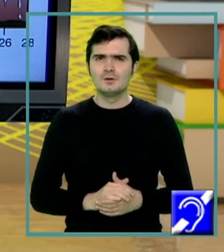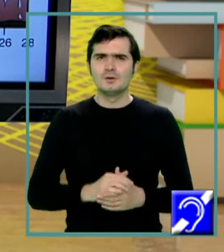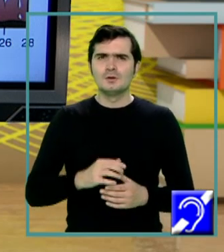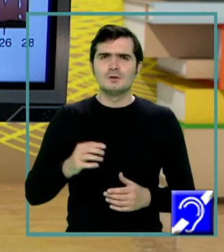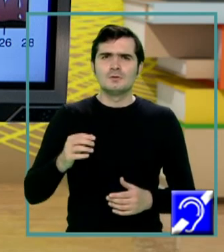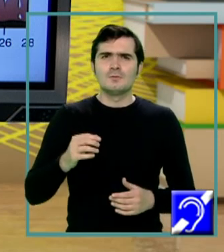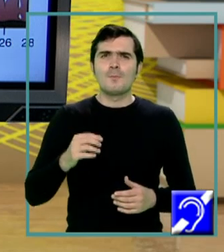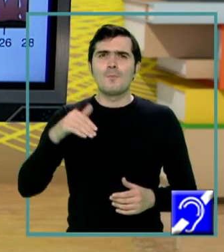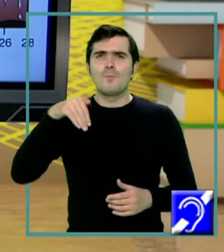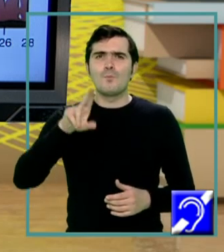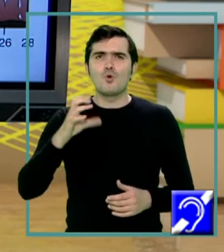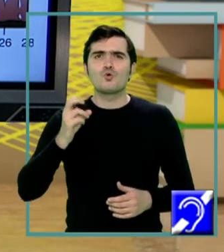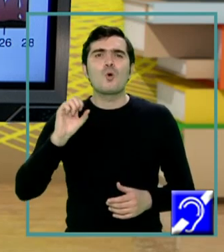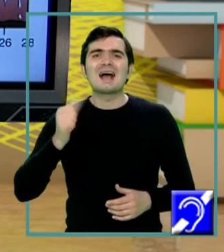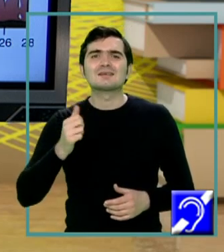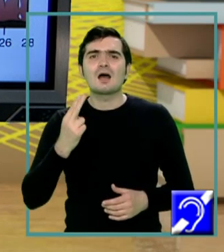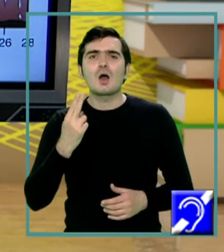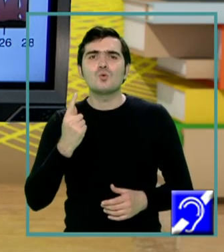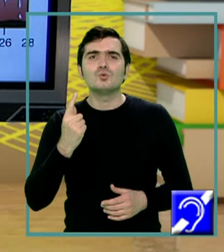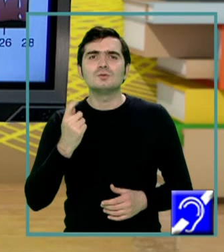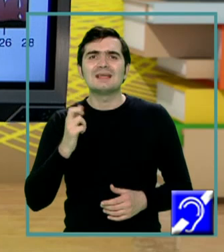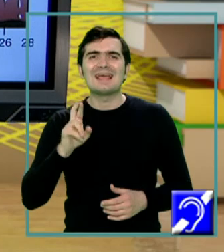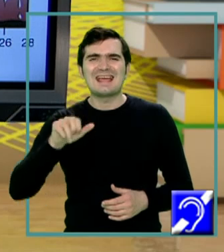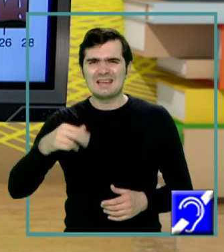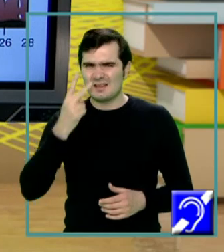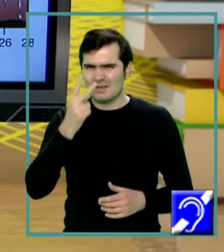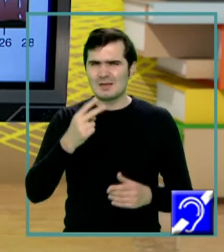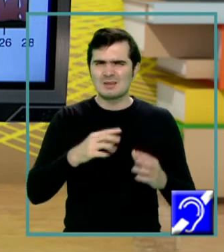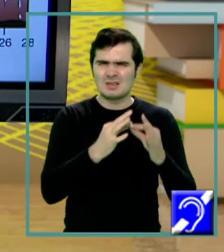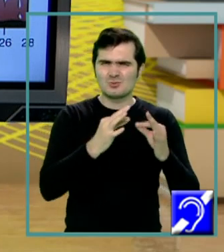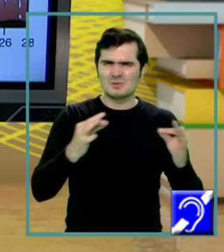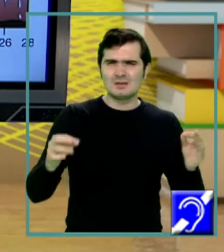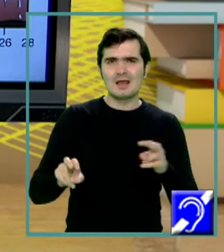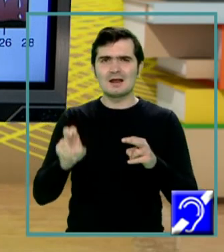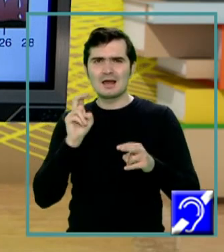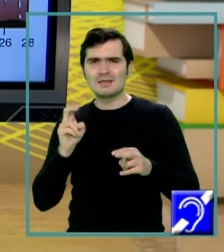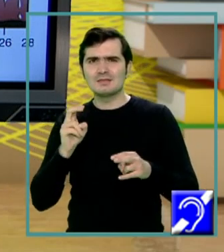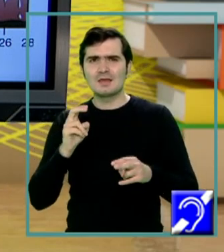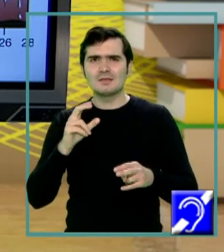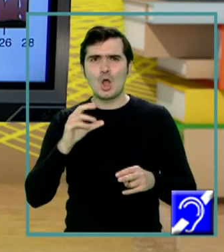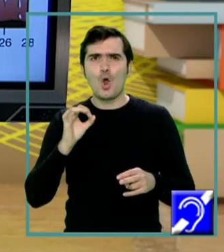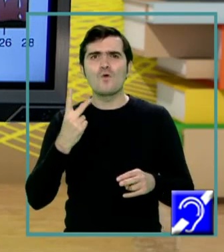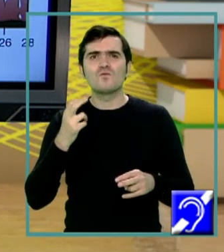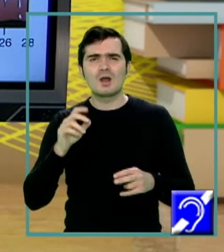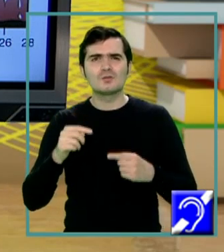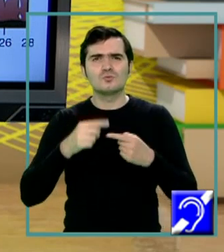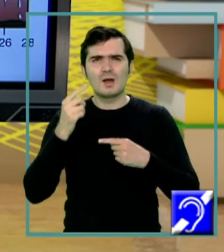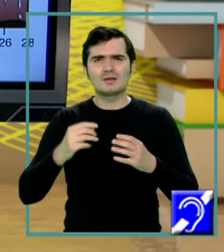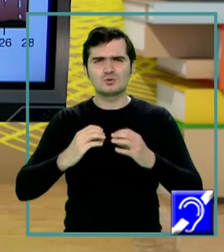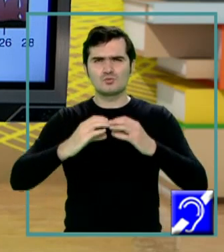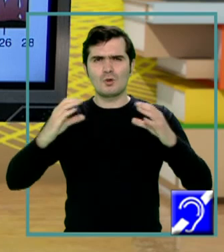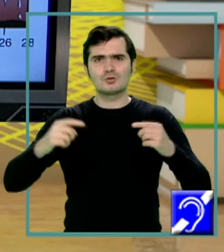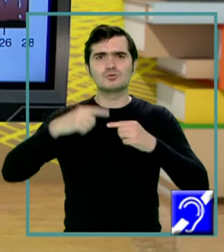mucoasa uterină. Observăm cât este de subțire în faza preovulatorie preovulatorie și observăm cât de mult se îngroașă în faza